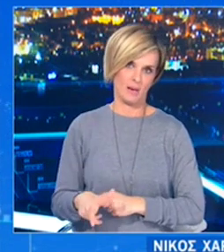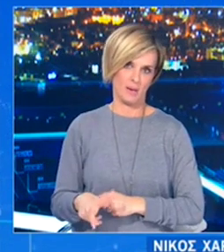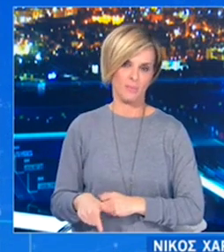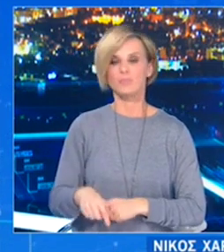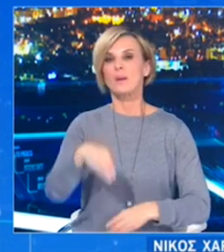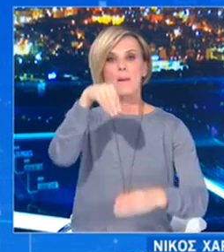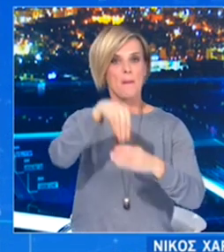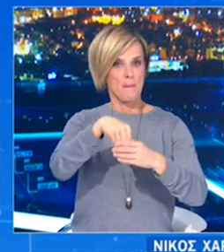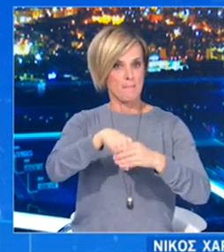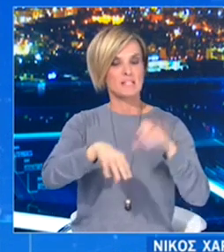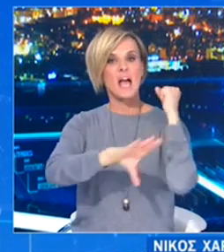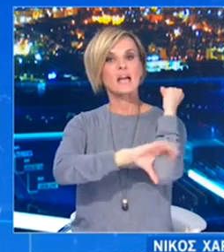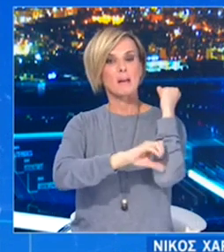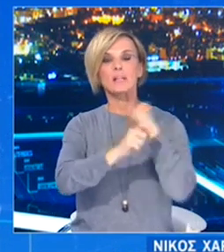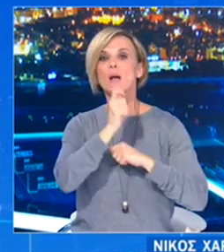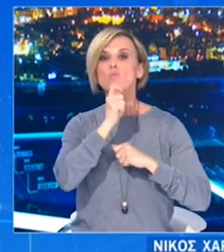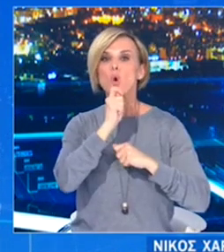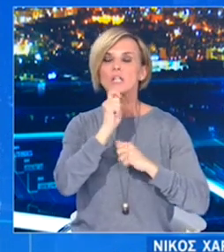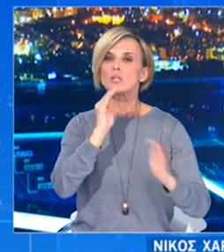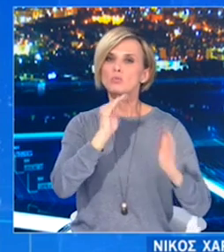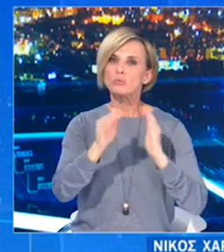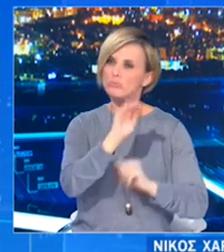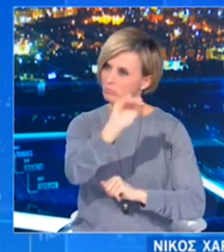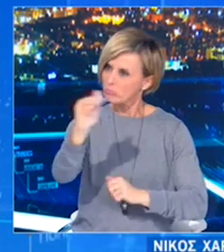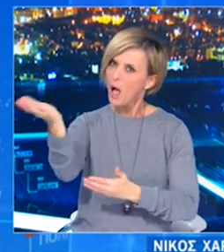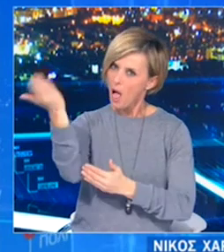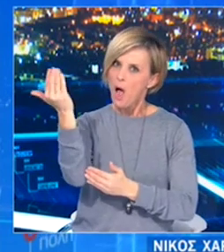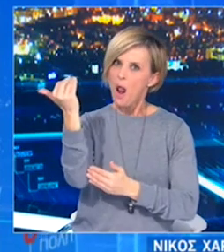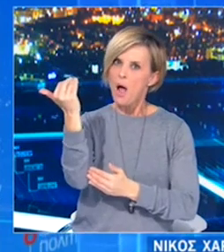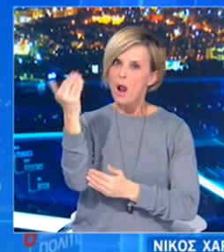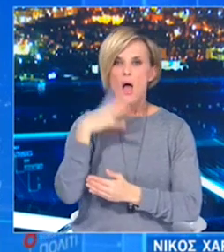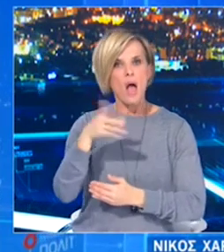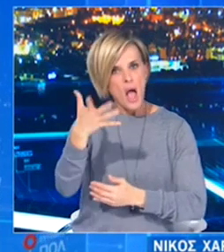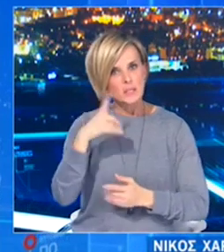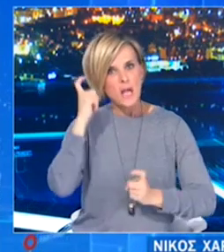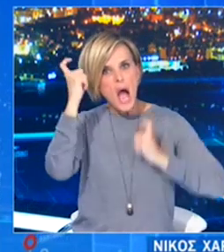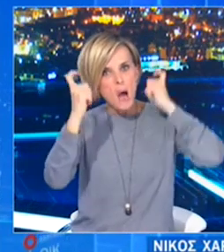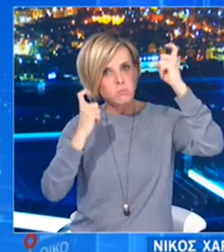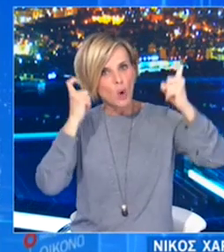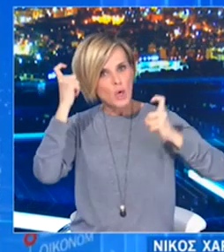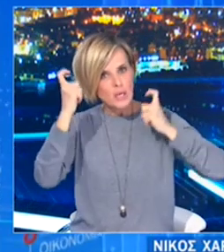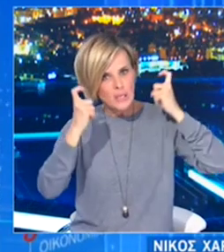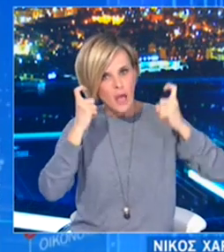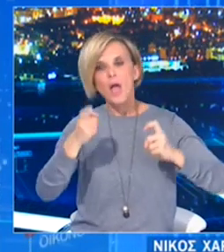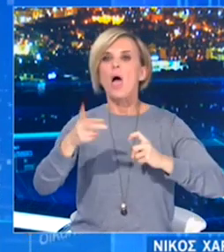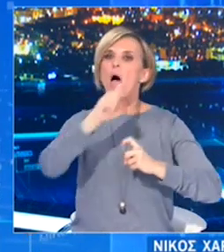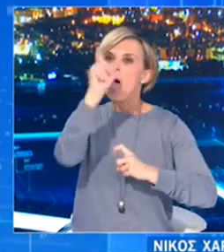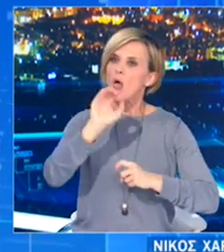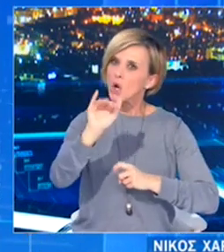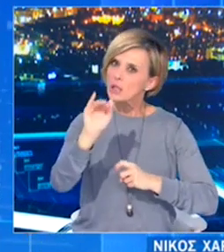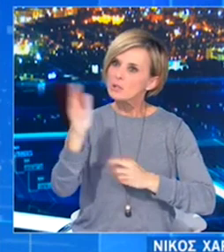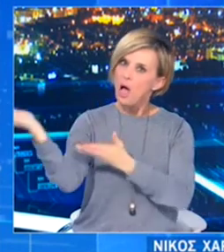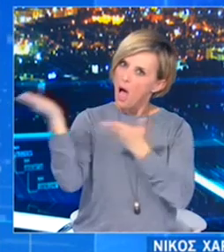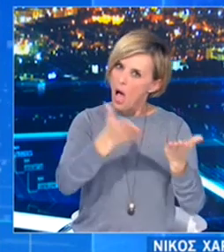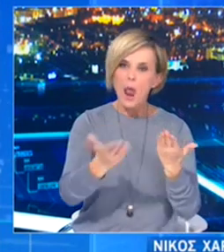Γενική Γραμματεία Πολιτικής Προστασίας, απευθύνουμε πρόσκληση σε όλους όσους έχουν εύλογες απορίες, εύλογες ερωτήσεις, να μας